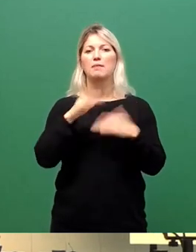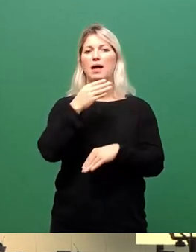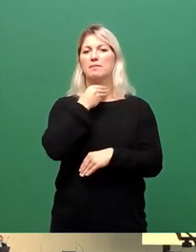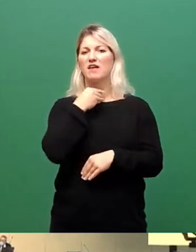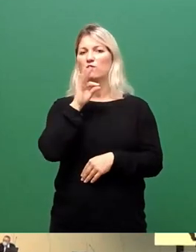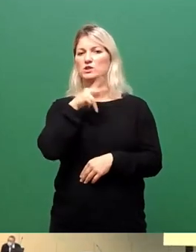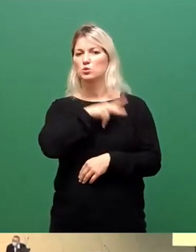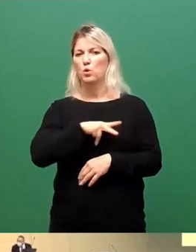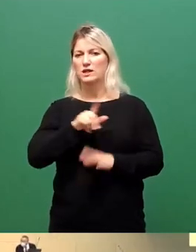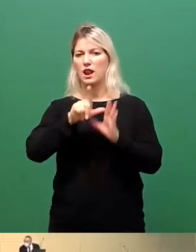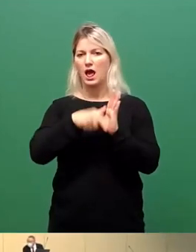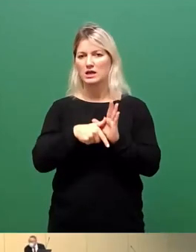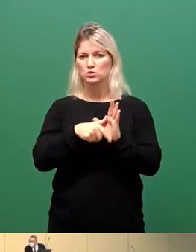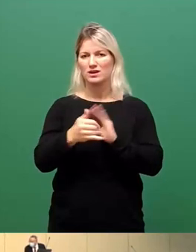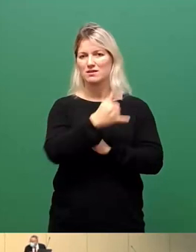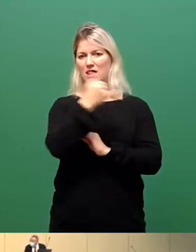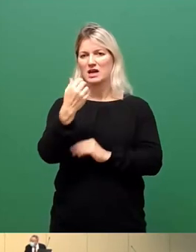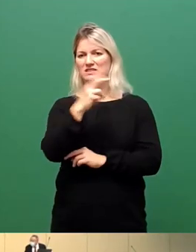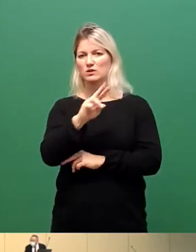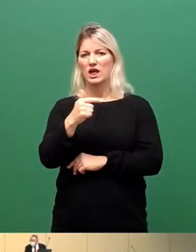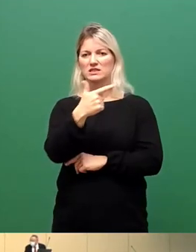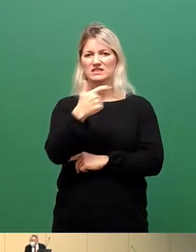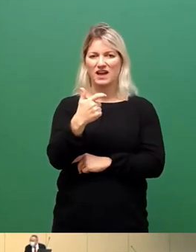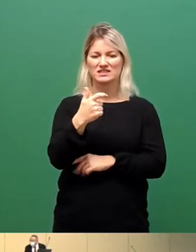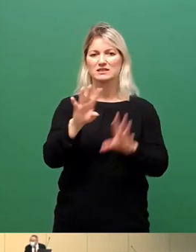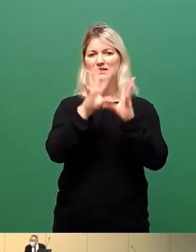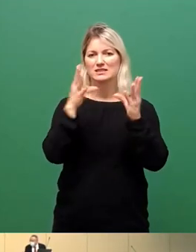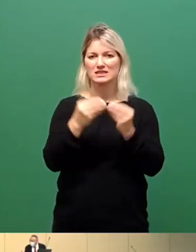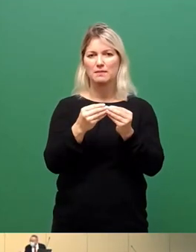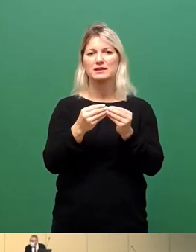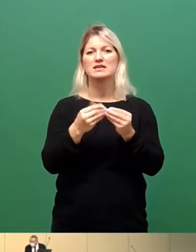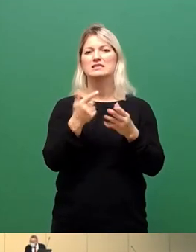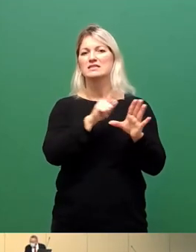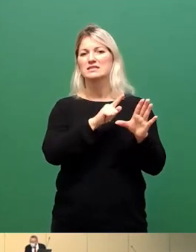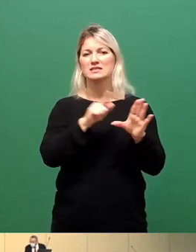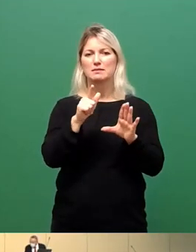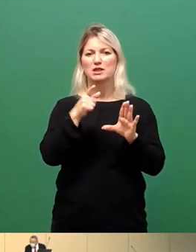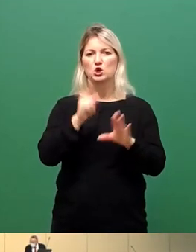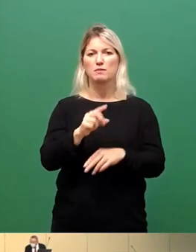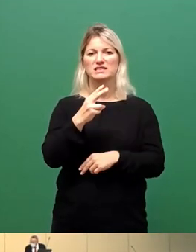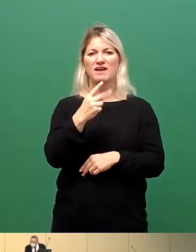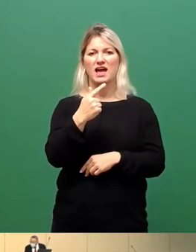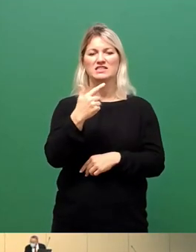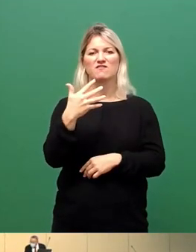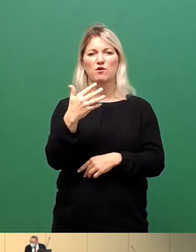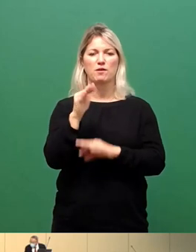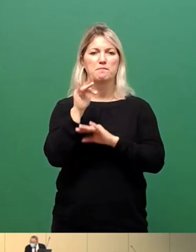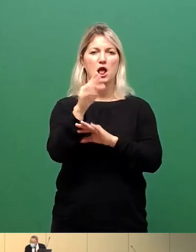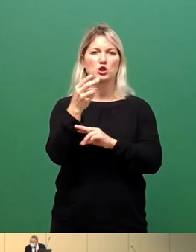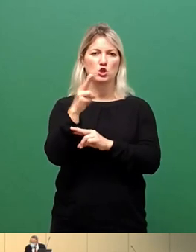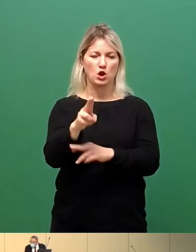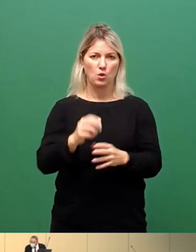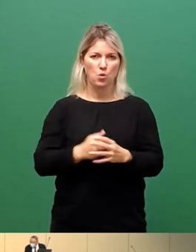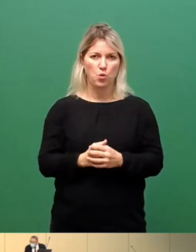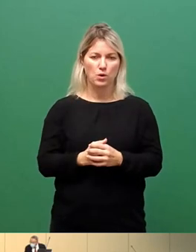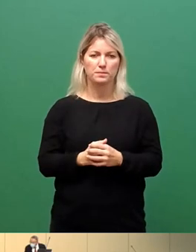Jahr 2021 in Höhe von insgesamt 7,215 Millionen Euro. Und